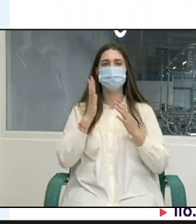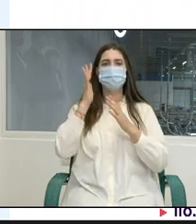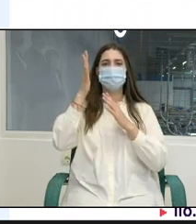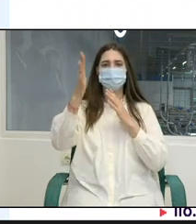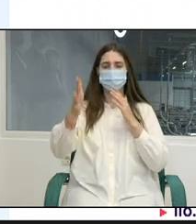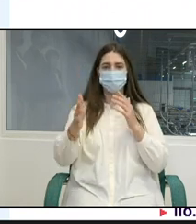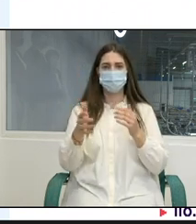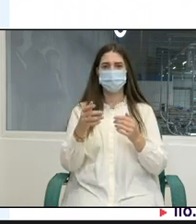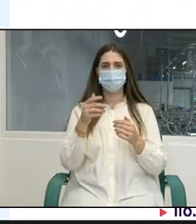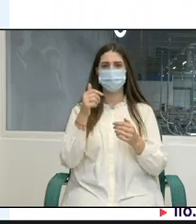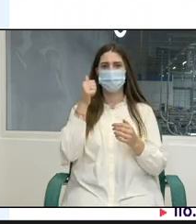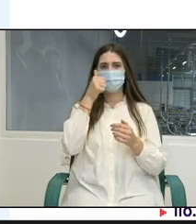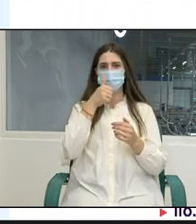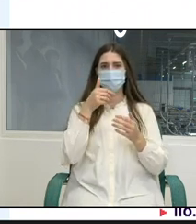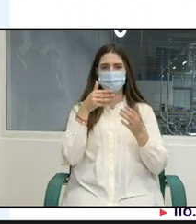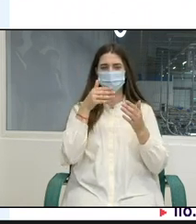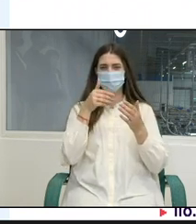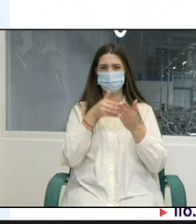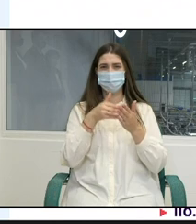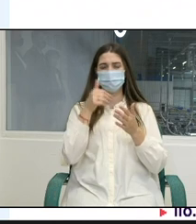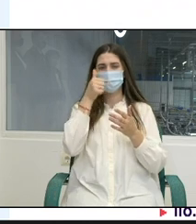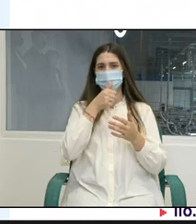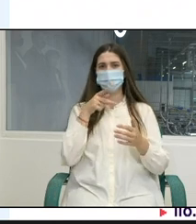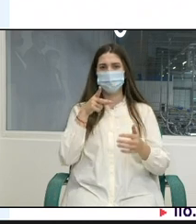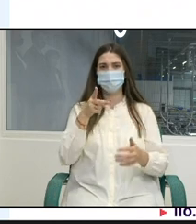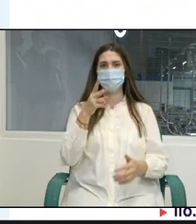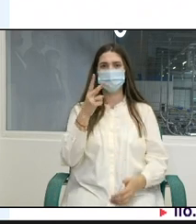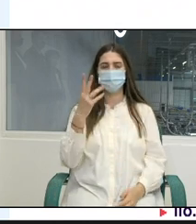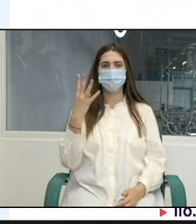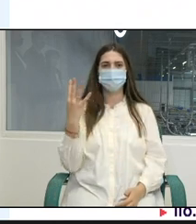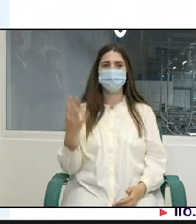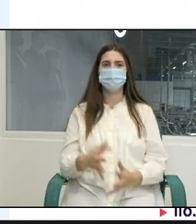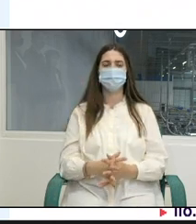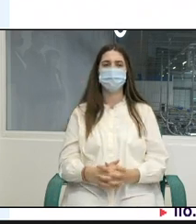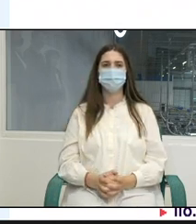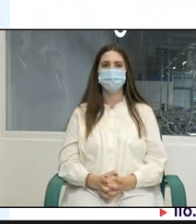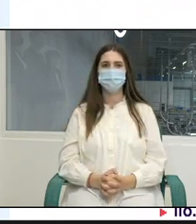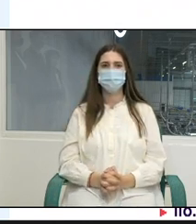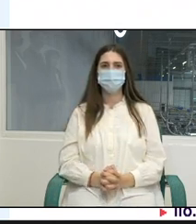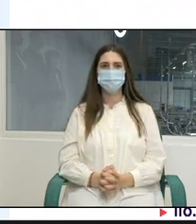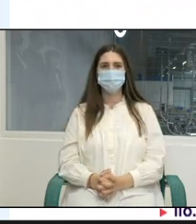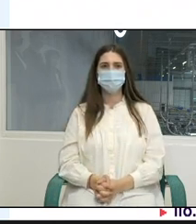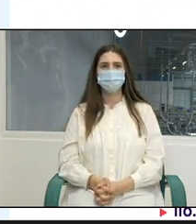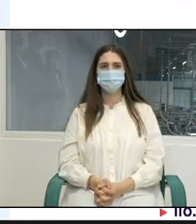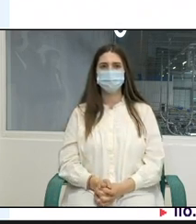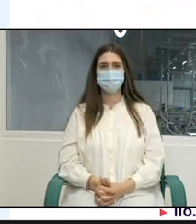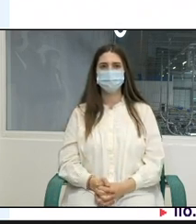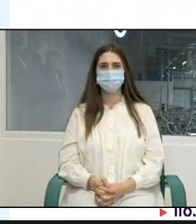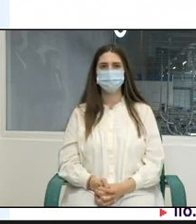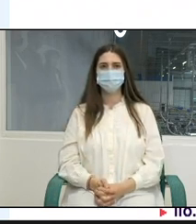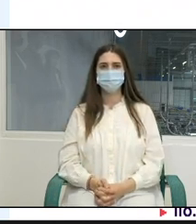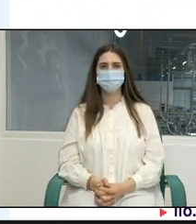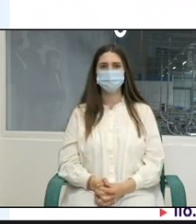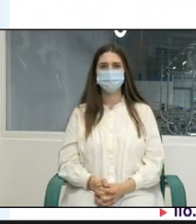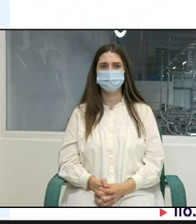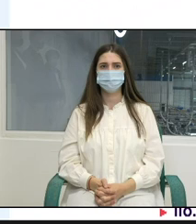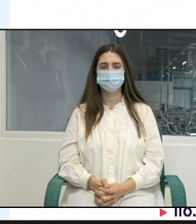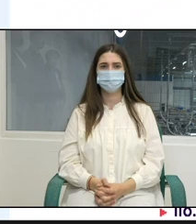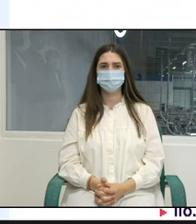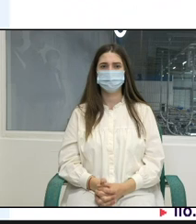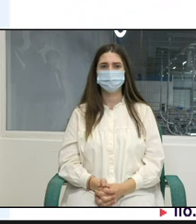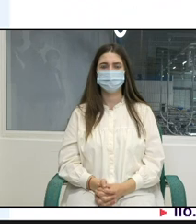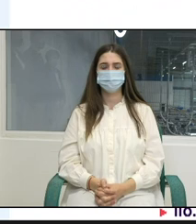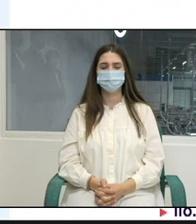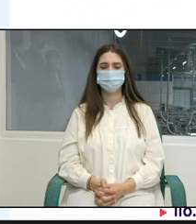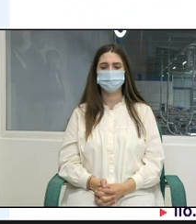sfârșitul planului nostru care de fapt este o performanță îmbunătățită a Agenției Naționale de Ocupare a Forței de Mâncă și impactul pe